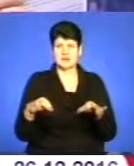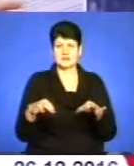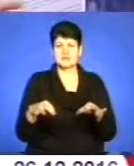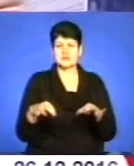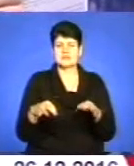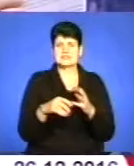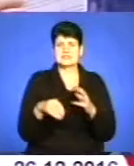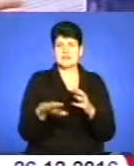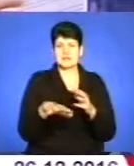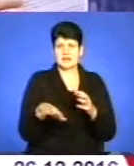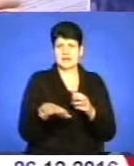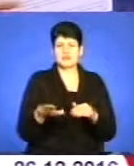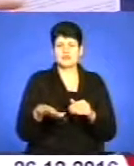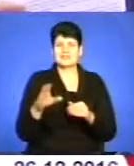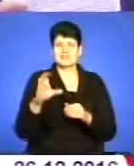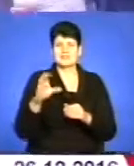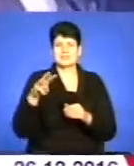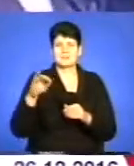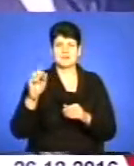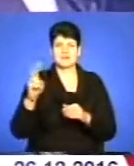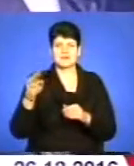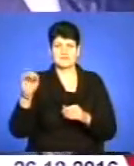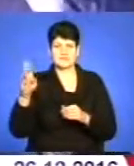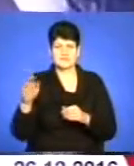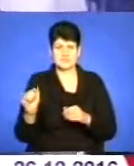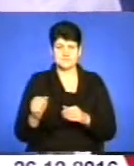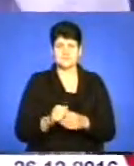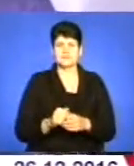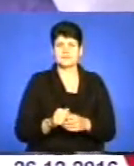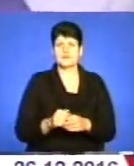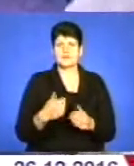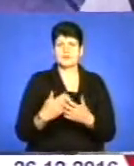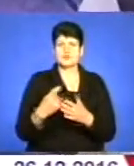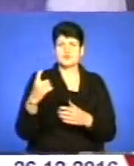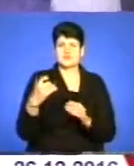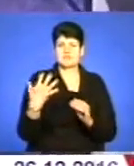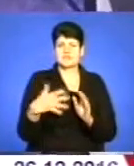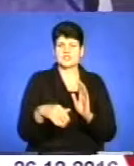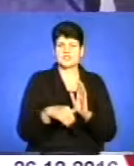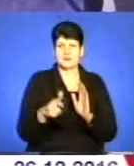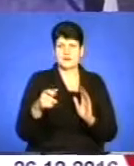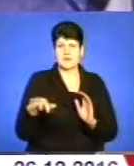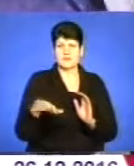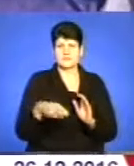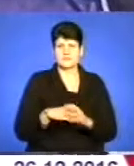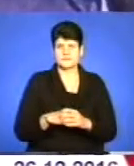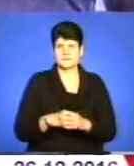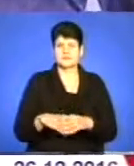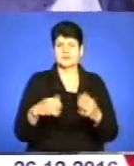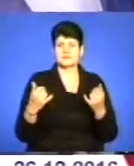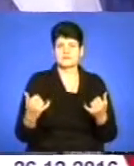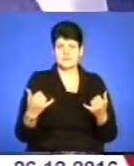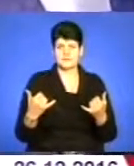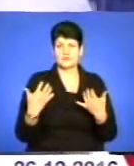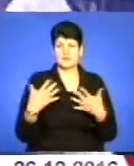ділянок на території Смиківецької сільської ради Тернопільського району. Отже, 156 гектарів нарешті